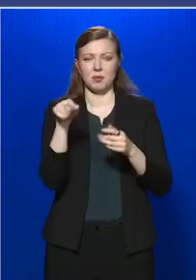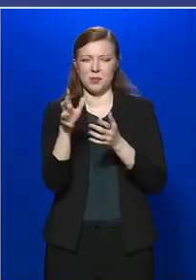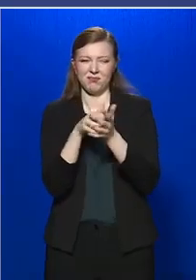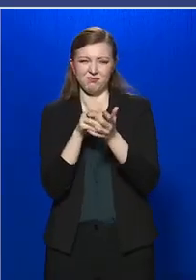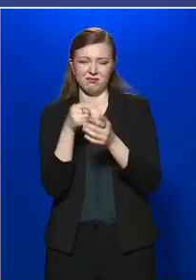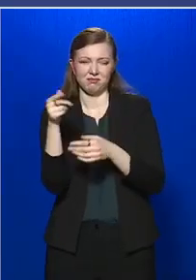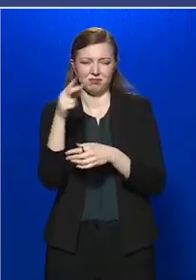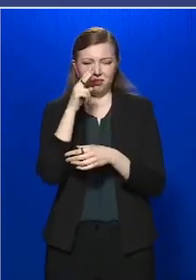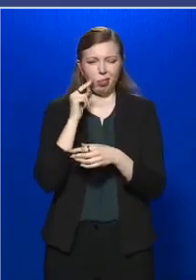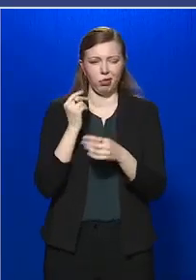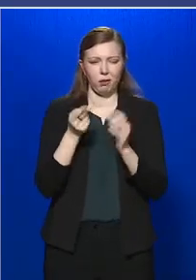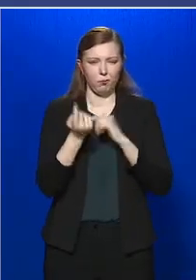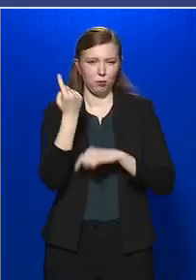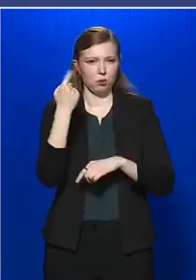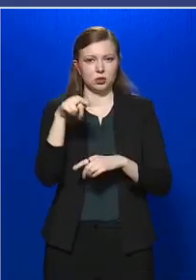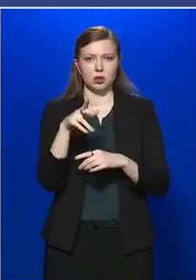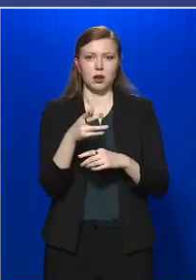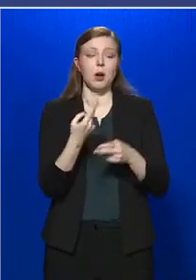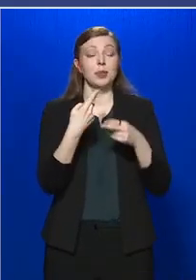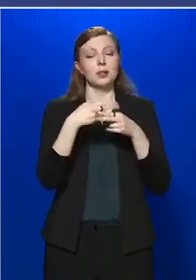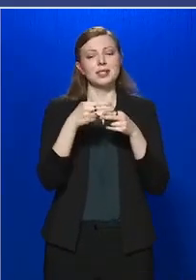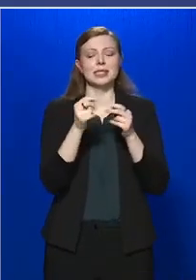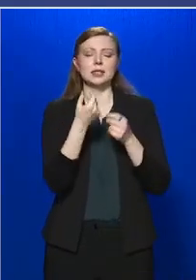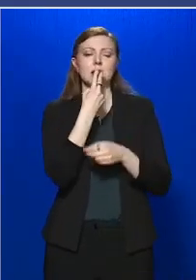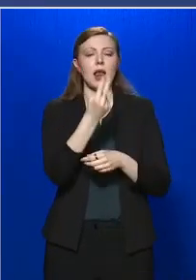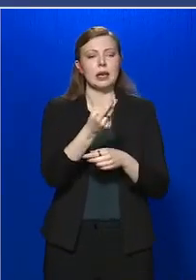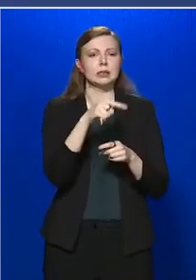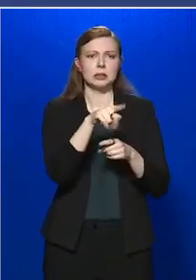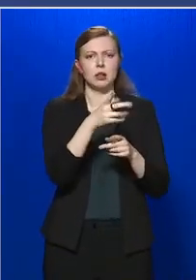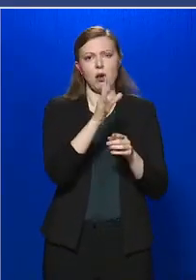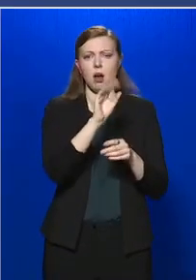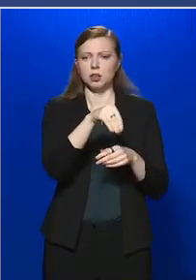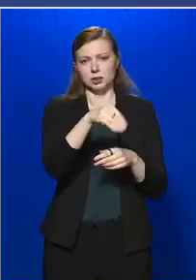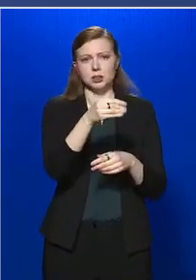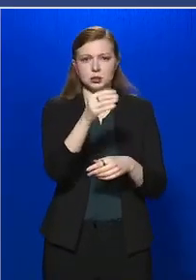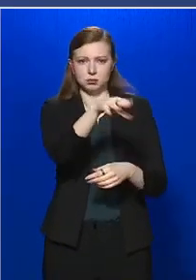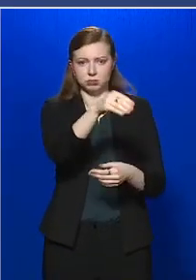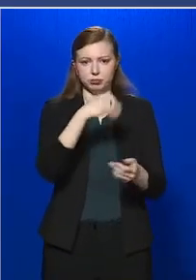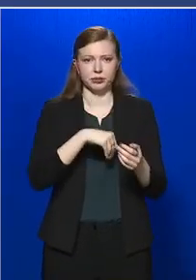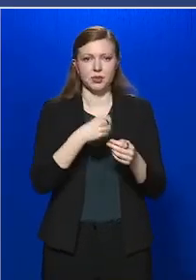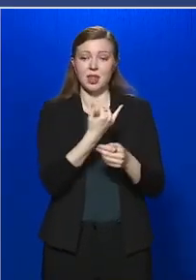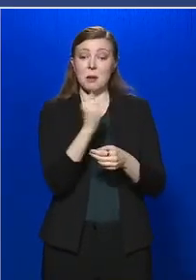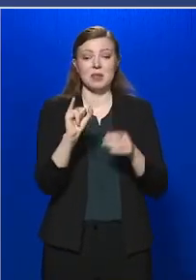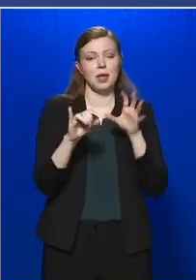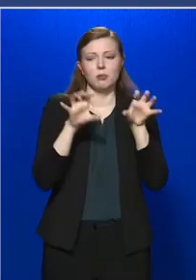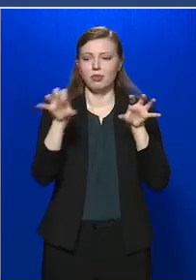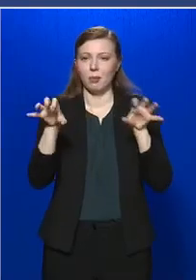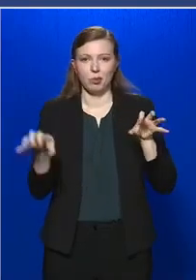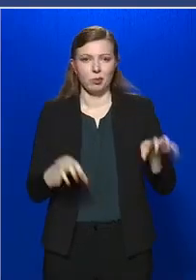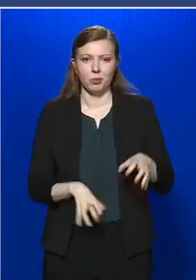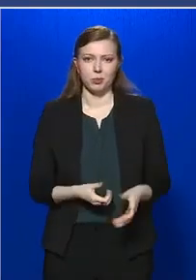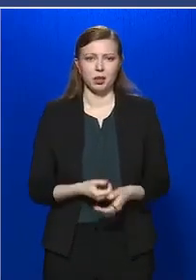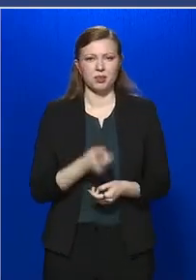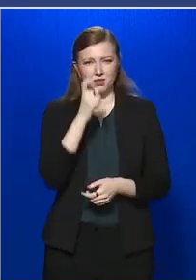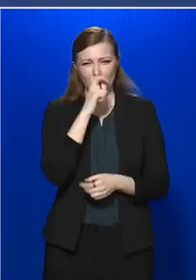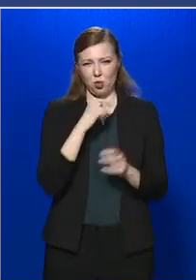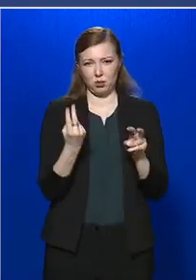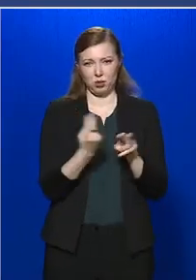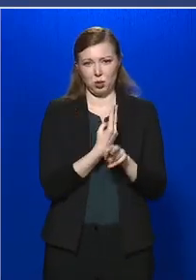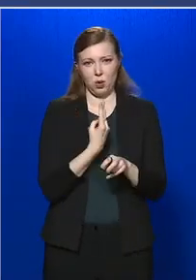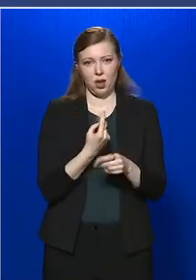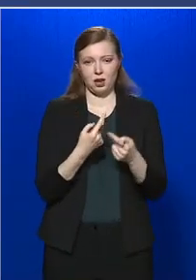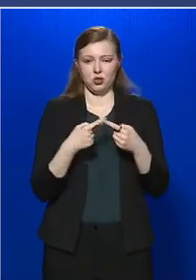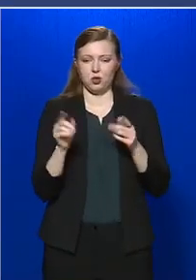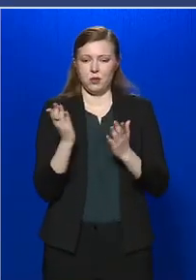ami kívülről legalább tisztának látszik. Ne fogdossunk végig mindent. Van egy nagyon rossz szokásunk,